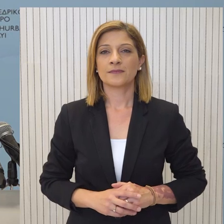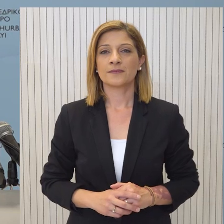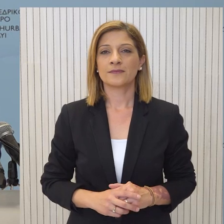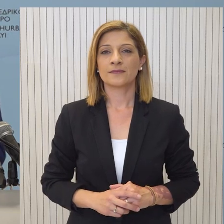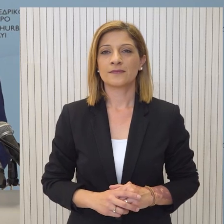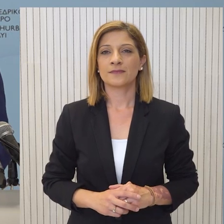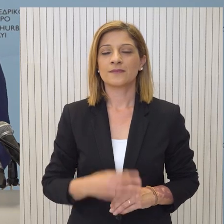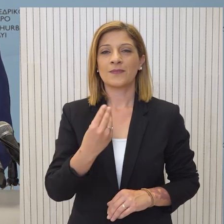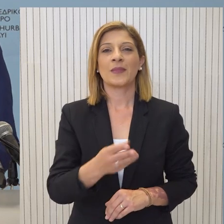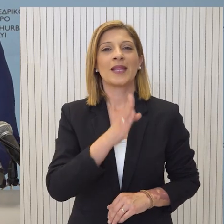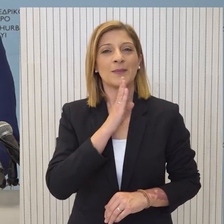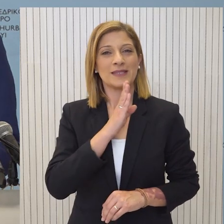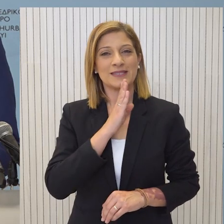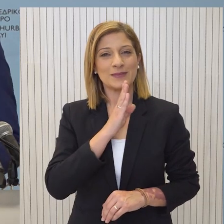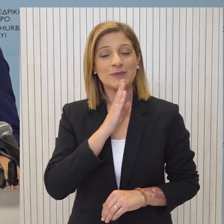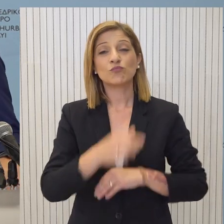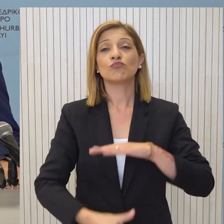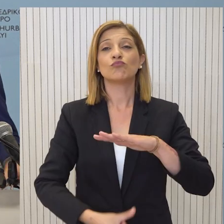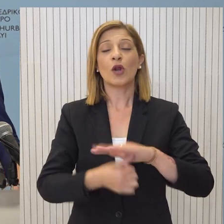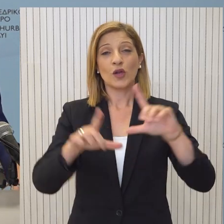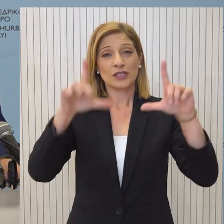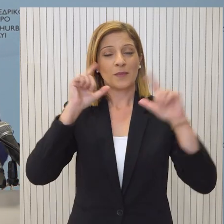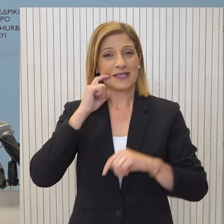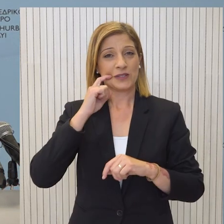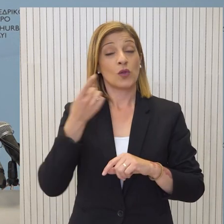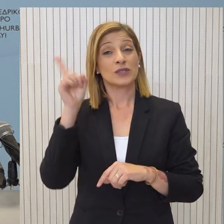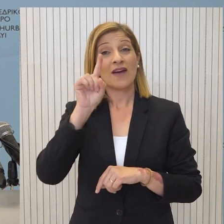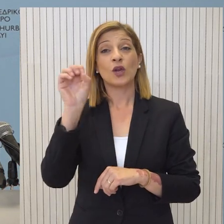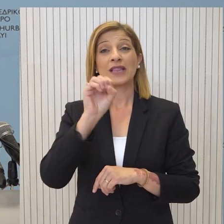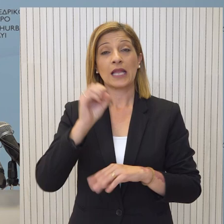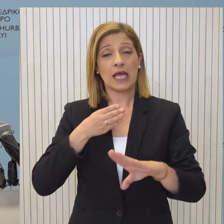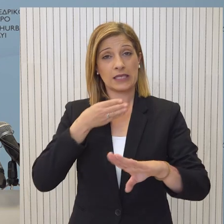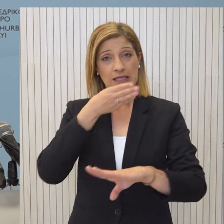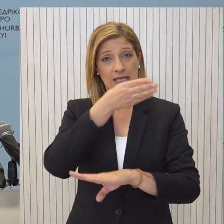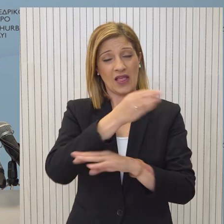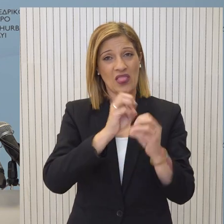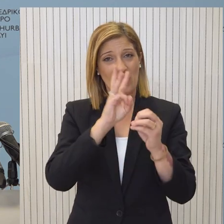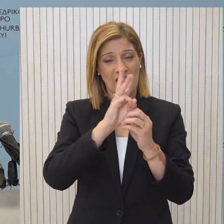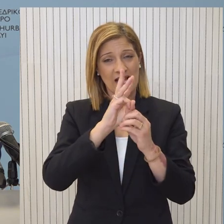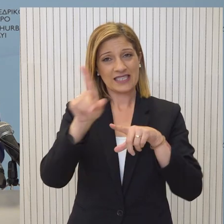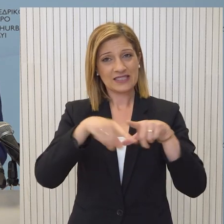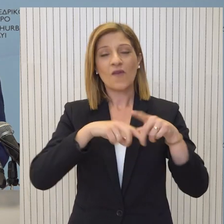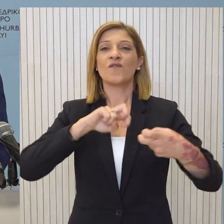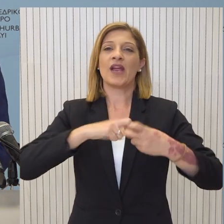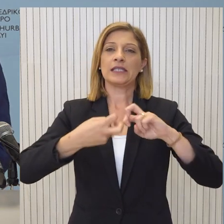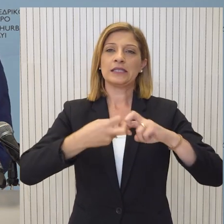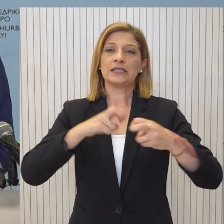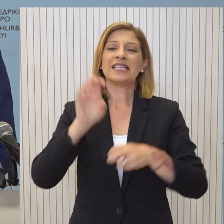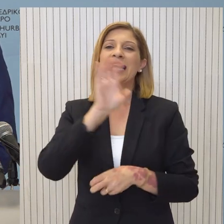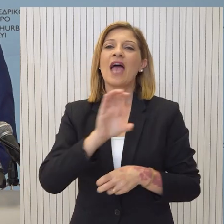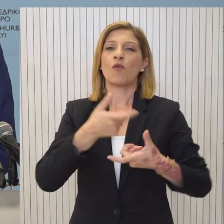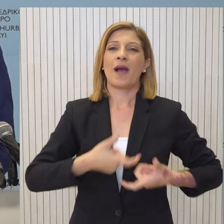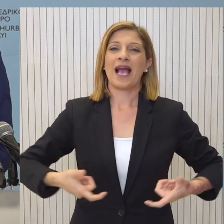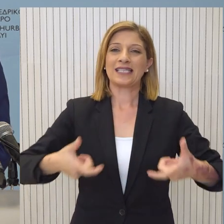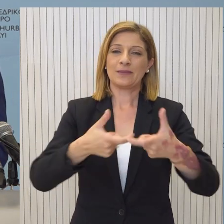Καλό μεσημέρι. Ο Πρόεδρος της Δημοκρατίας μεταβαίνει αύριο Τετάρτη 13 Δεκεμβρίου στις Βρυξέλλες για τις εργασίες του Ευρωπαϊκού Συμβουλίου.